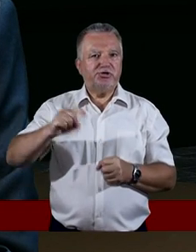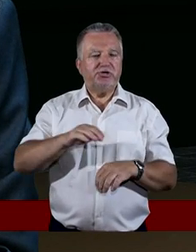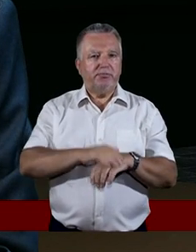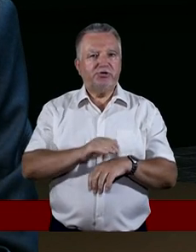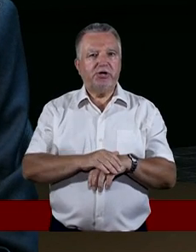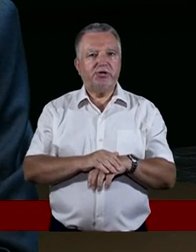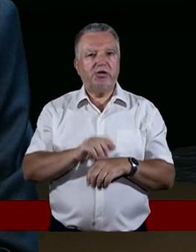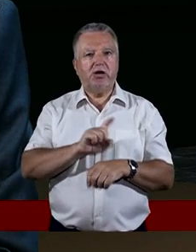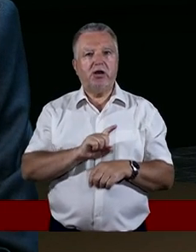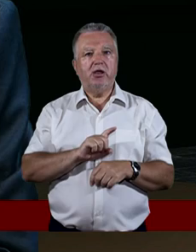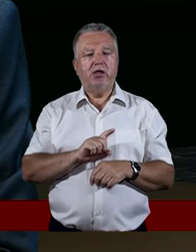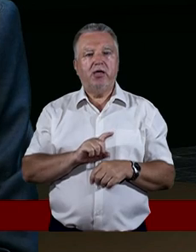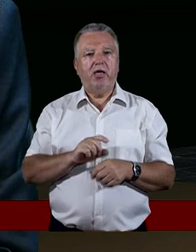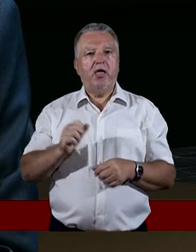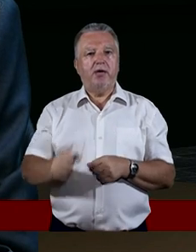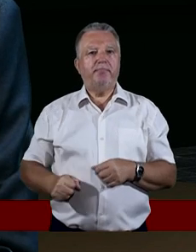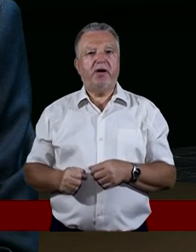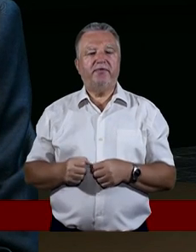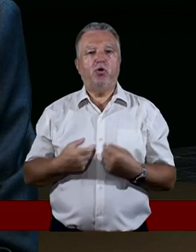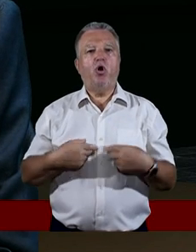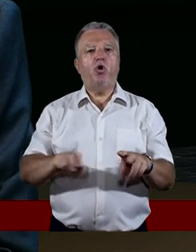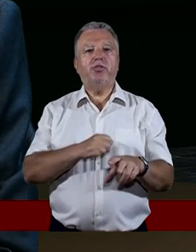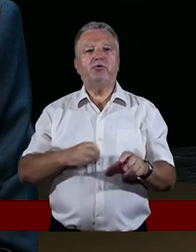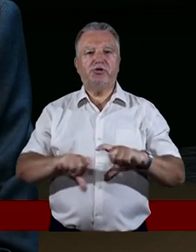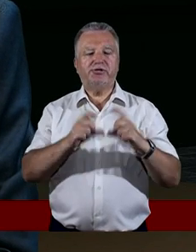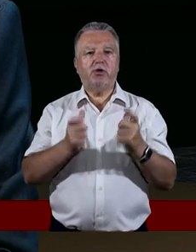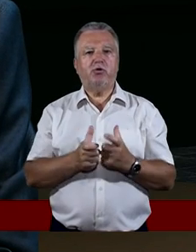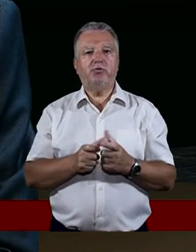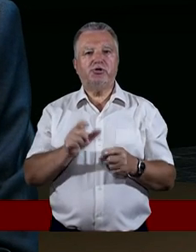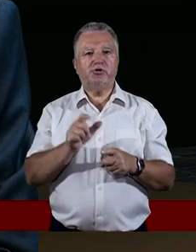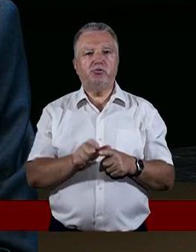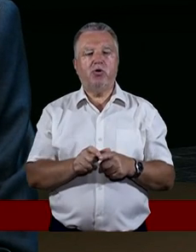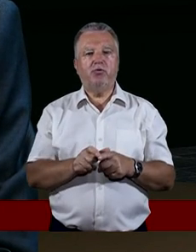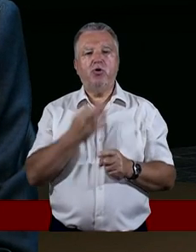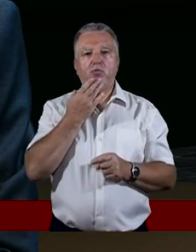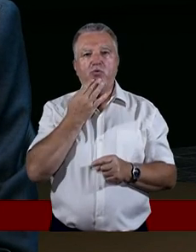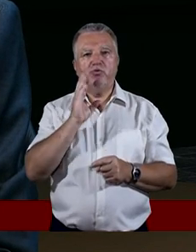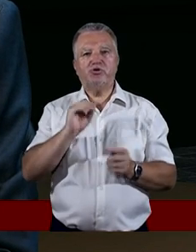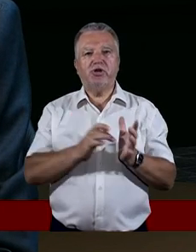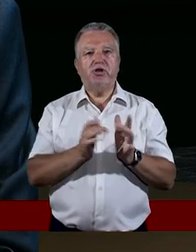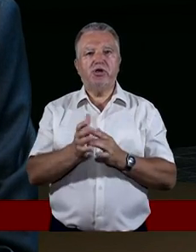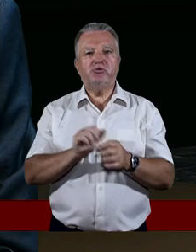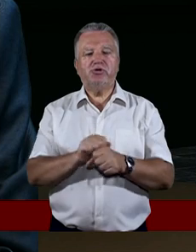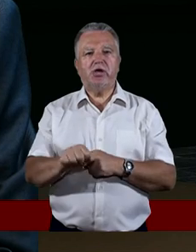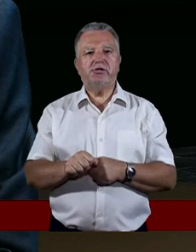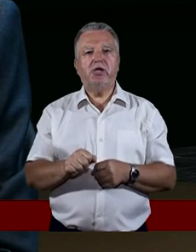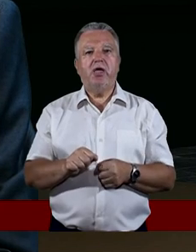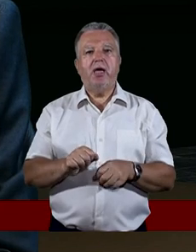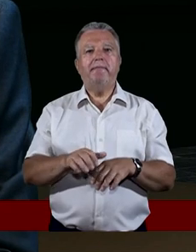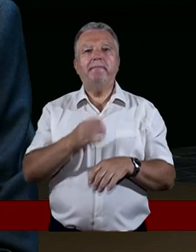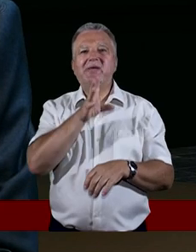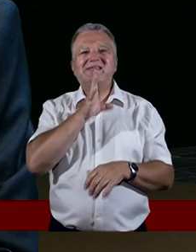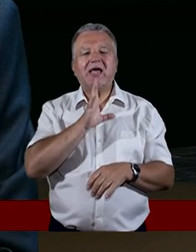Macedonii, Paweł oddał się całkowicie słowu, przedkładając Żydom świadectwa, że Jezus jest Chrystusem. Lecz gdy mu się